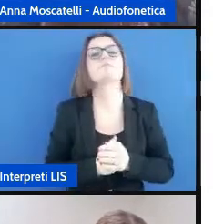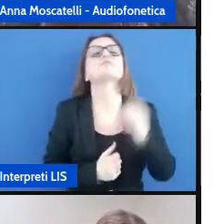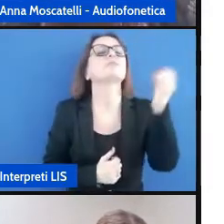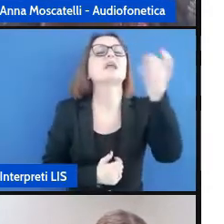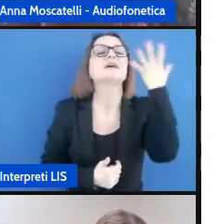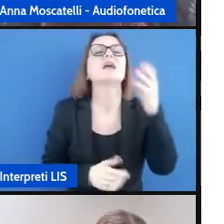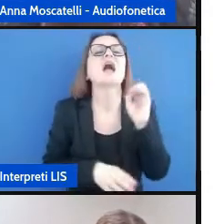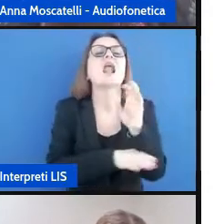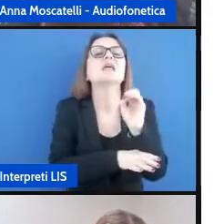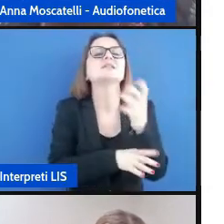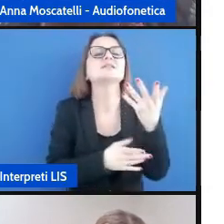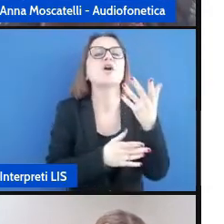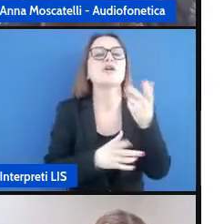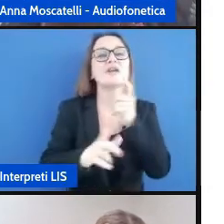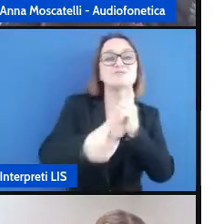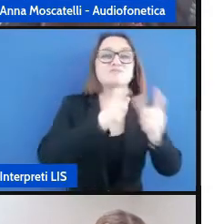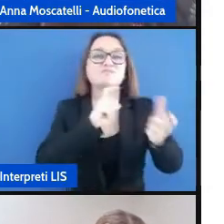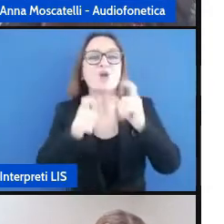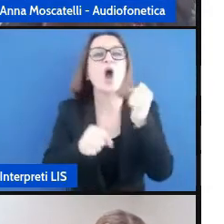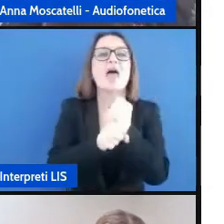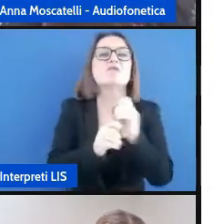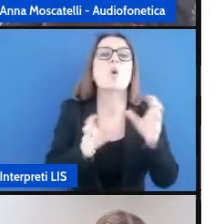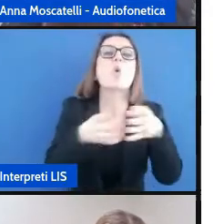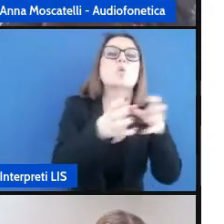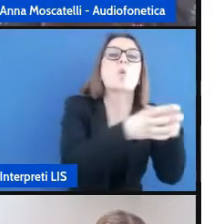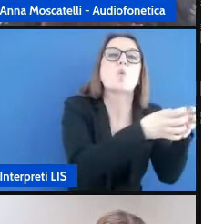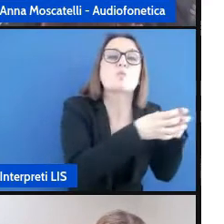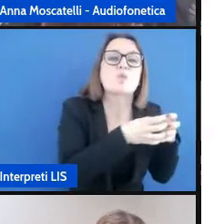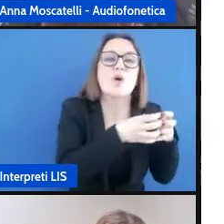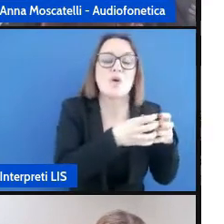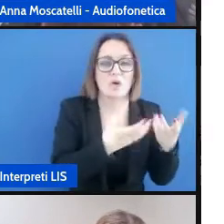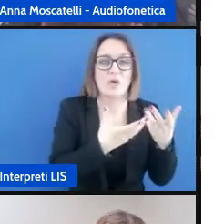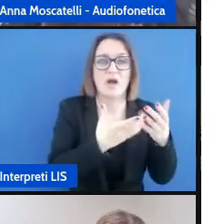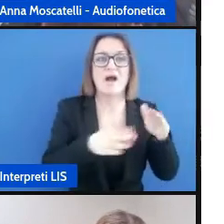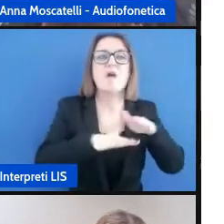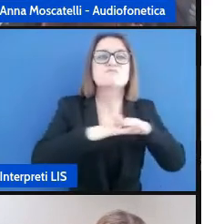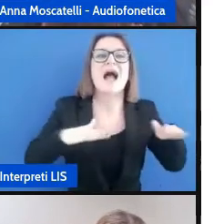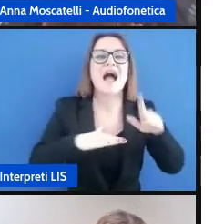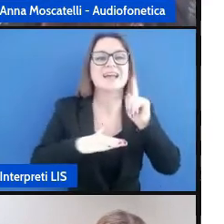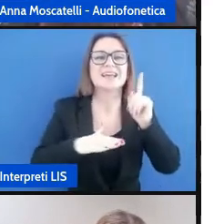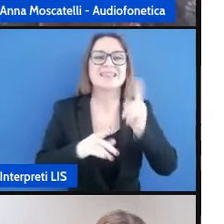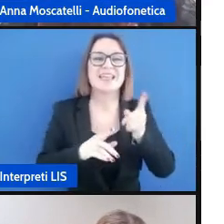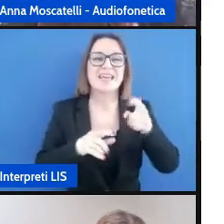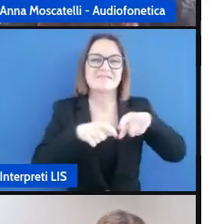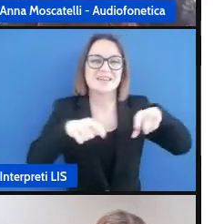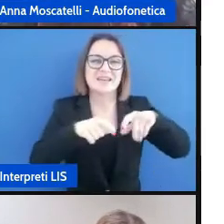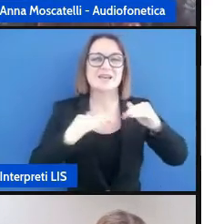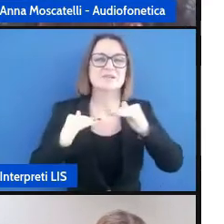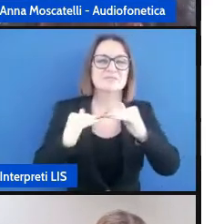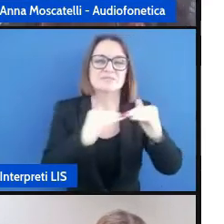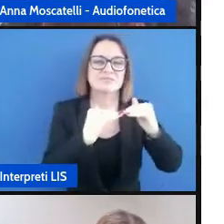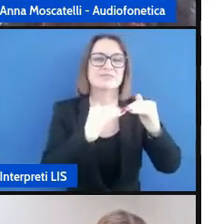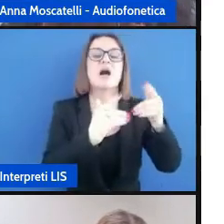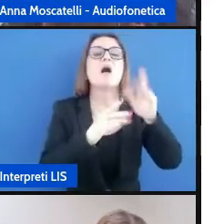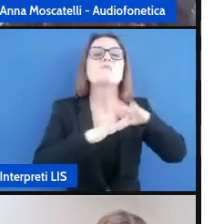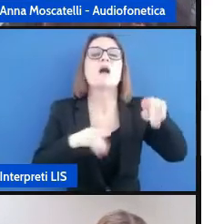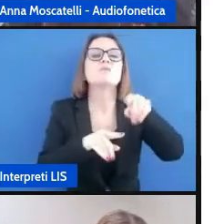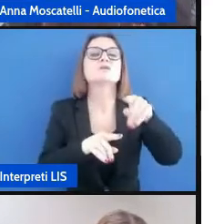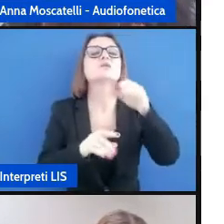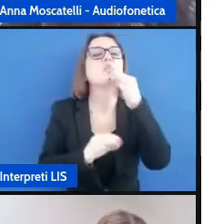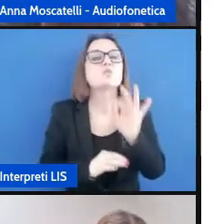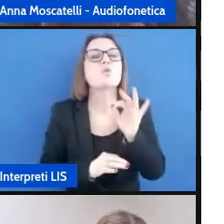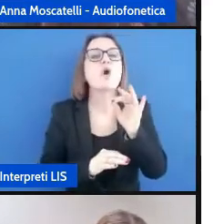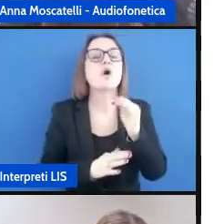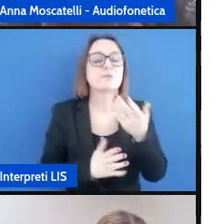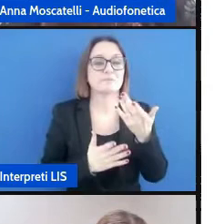delle lezioni partecipate dei lavori di gruppo è bene che i banchi siano posizionati in modo che il bambino sia posto di